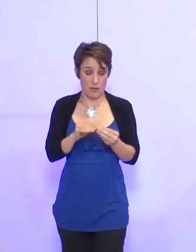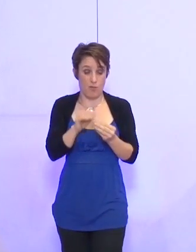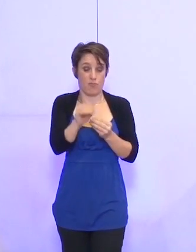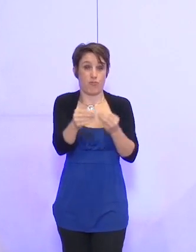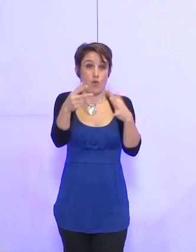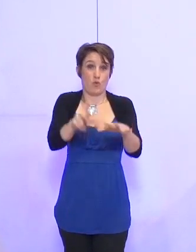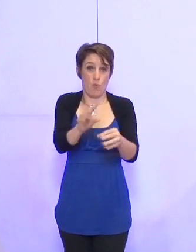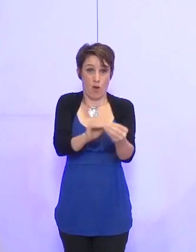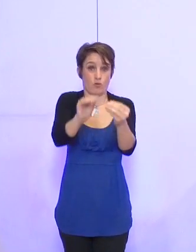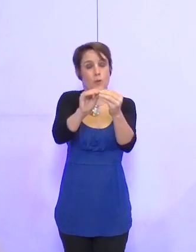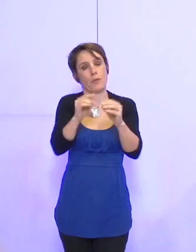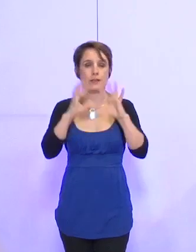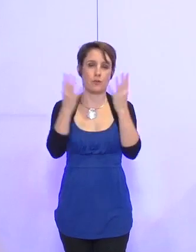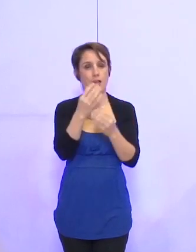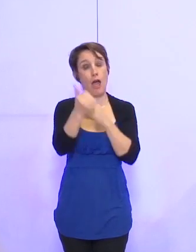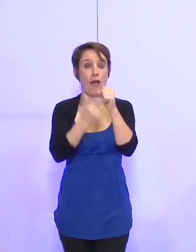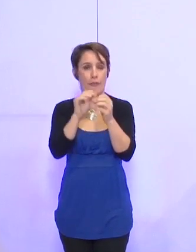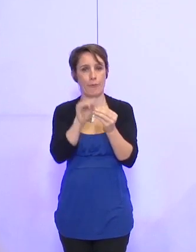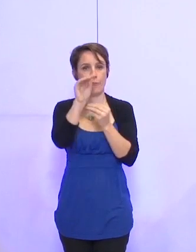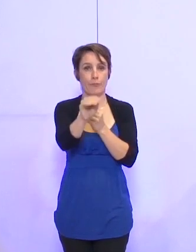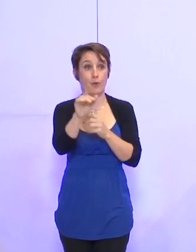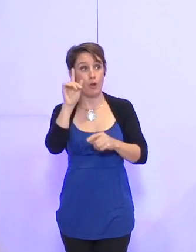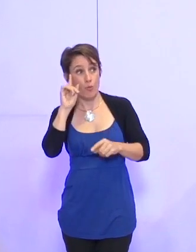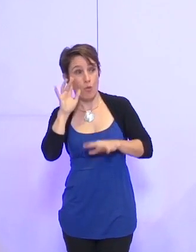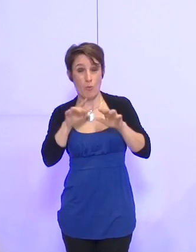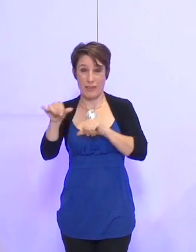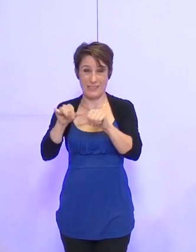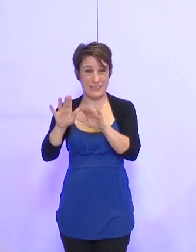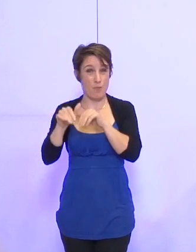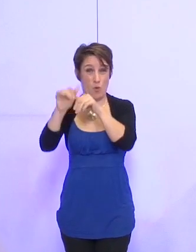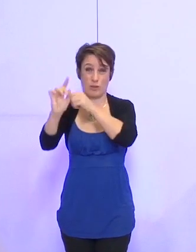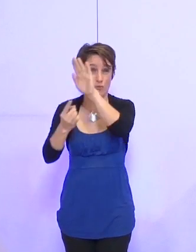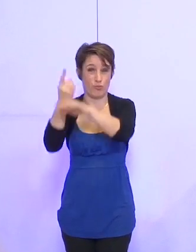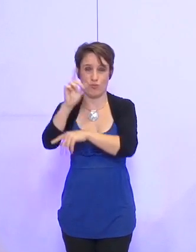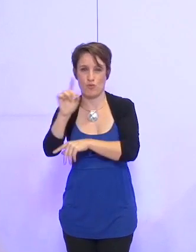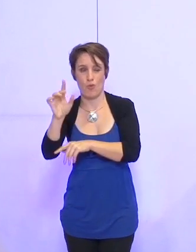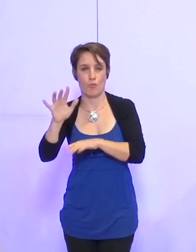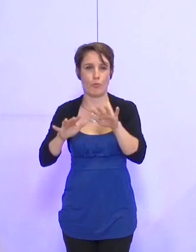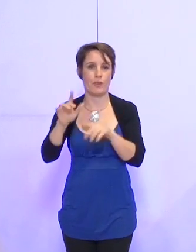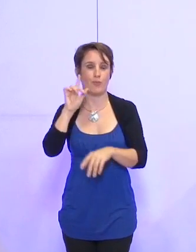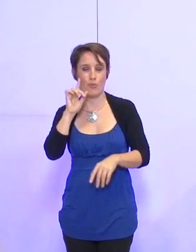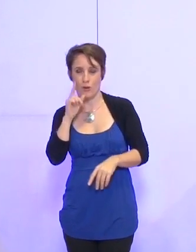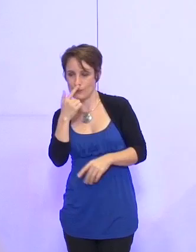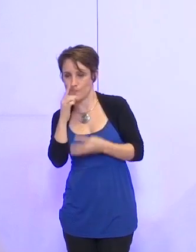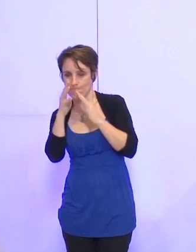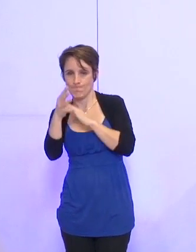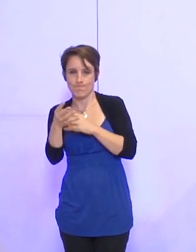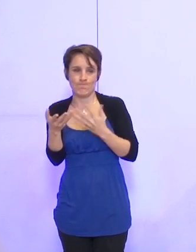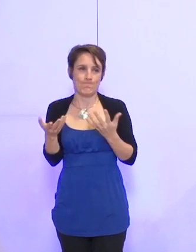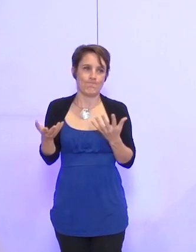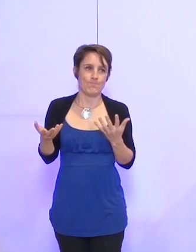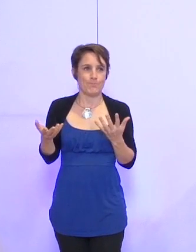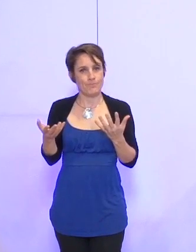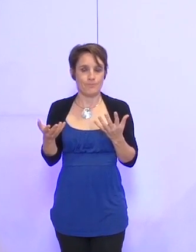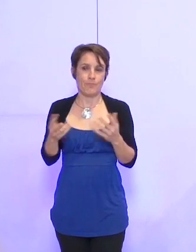Enfin, ça fait une année. Parce qu'il n'est pas dit qu'on continue ce dispositif, parce que ça ne correspond pas exactement à ce que souhaitait